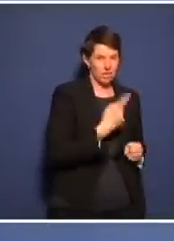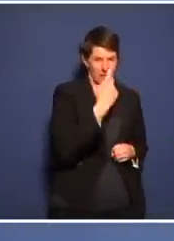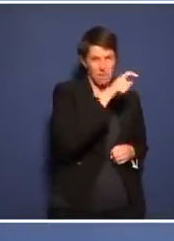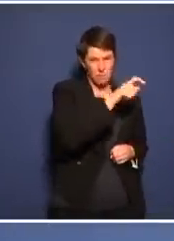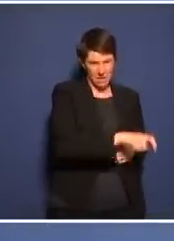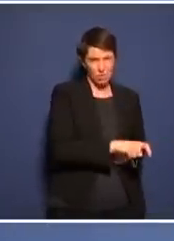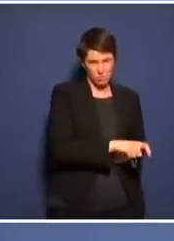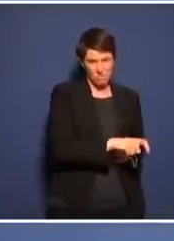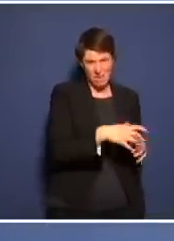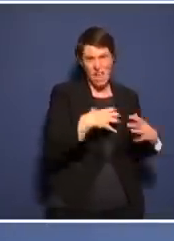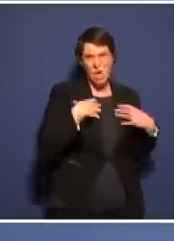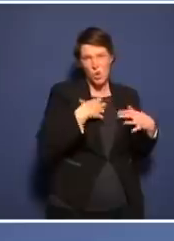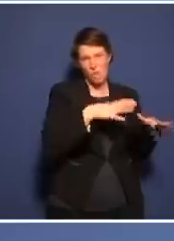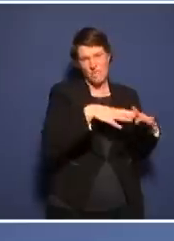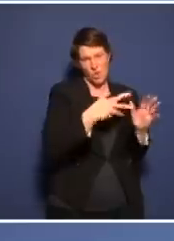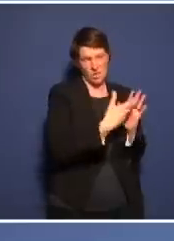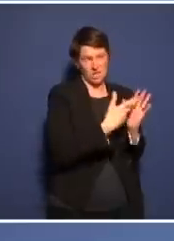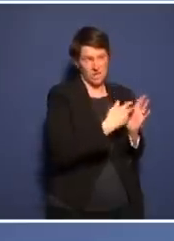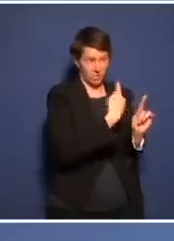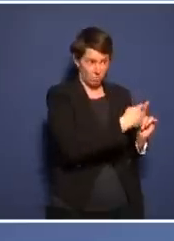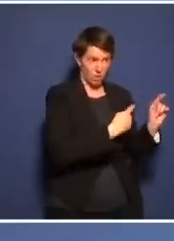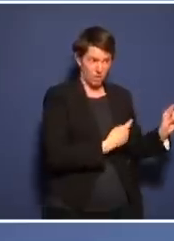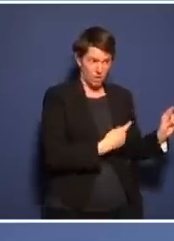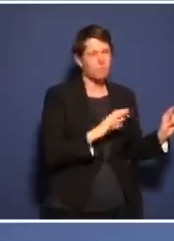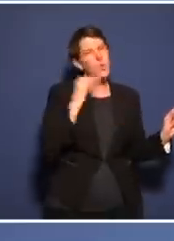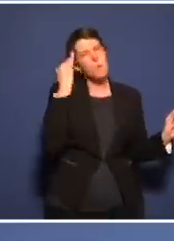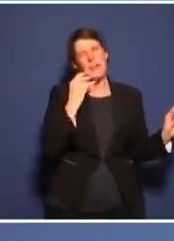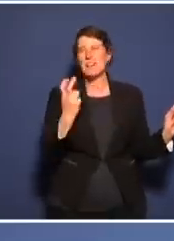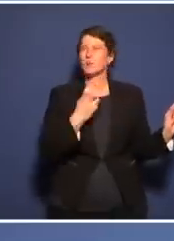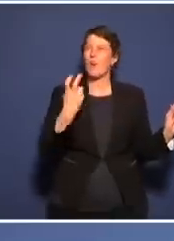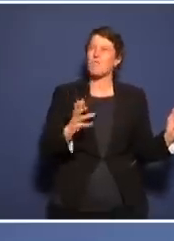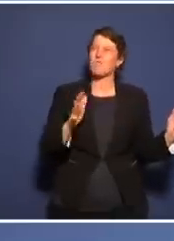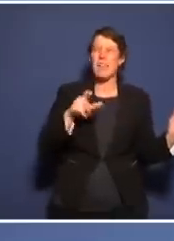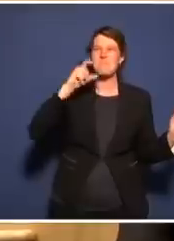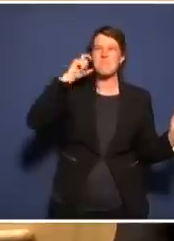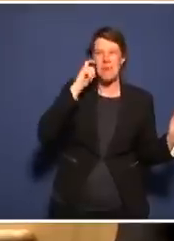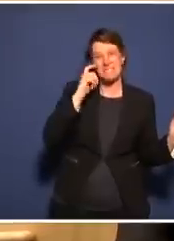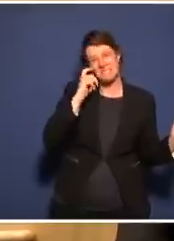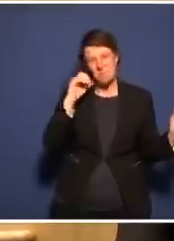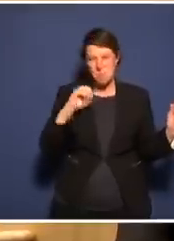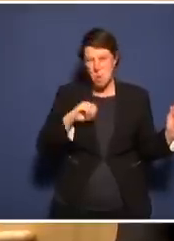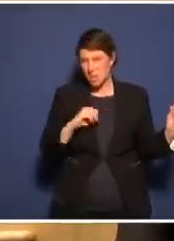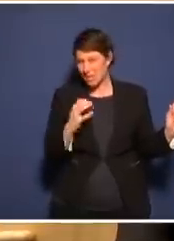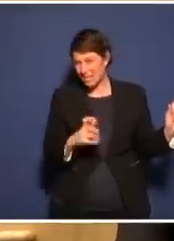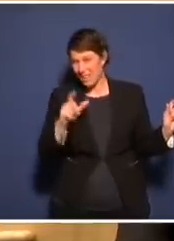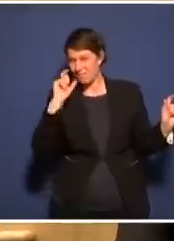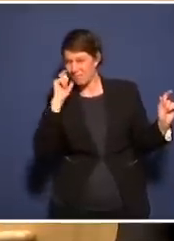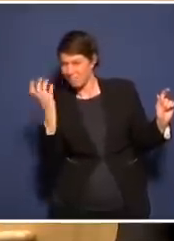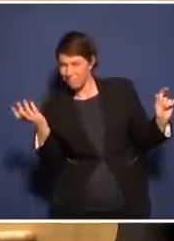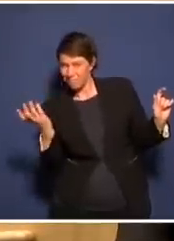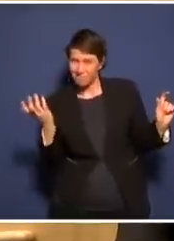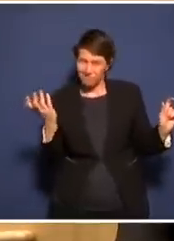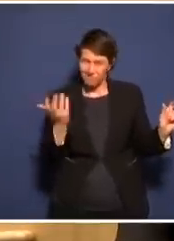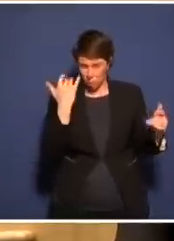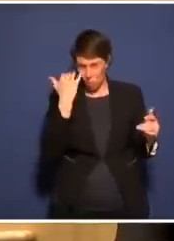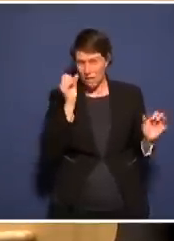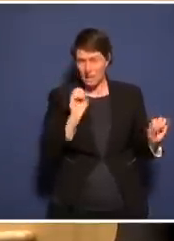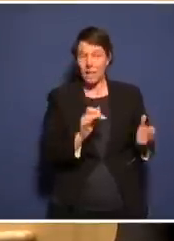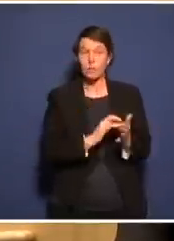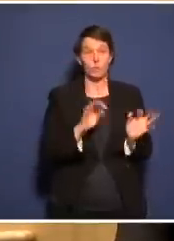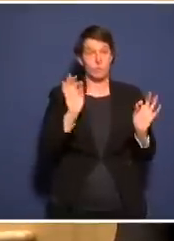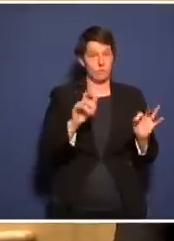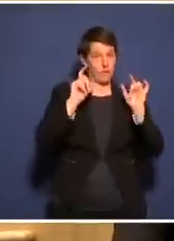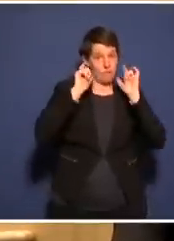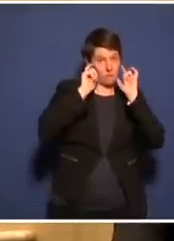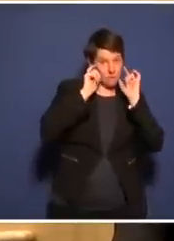-Test positiv war, könnten Sie überlegen, ob das Tragen einer Maske im eigenen Haushalt für Sie eine Option ist. Auch zu Hause Maske tragen, vor allem